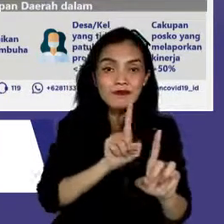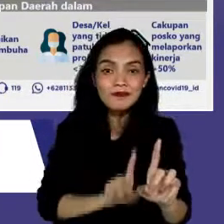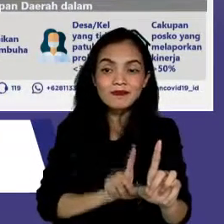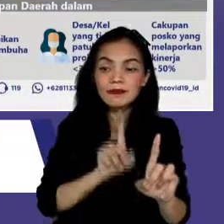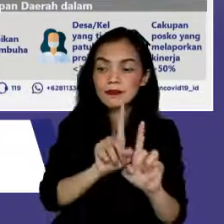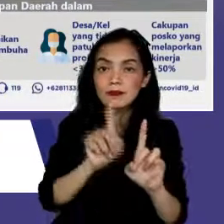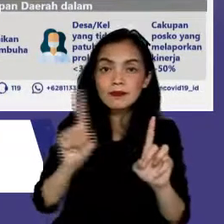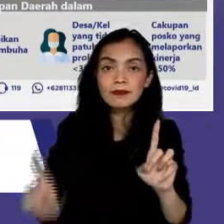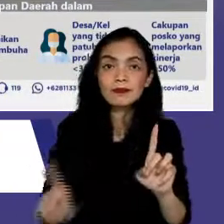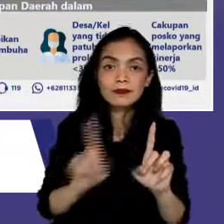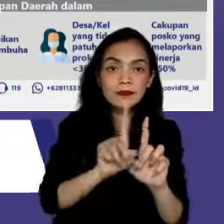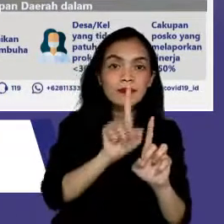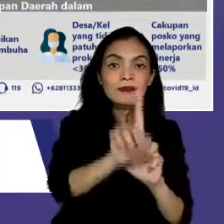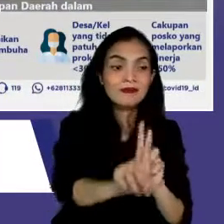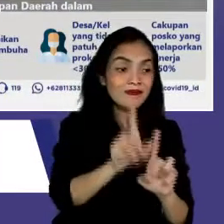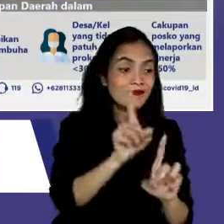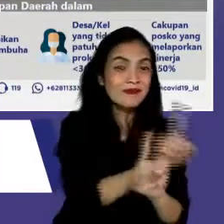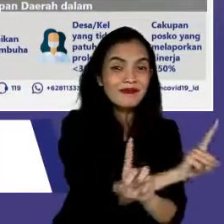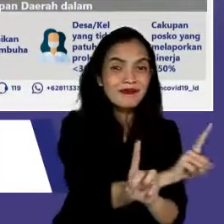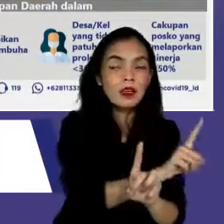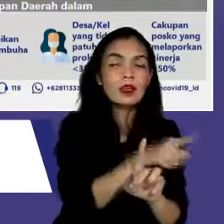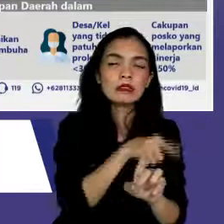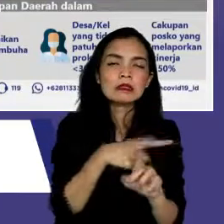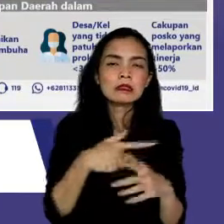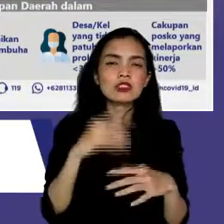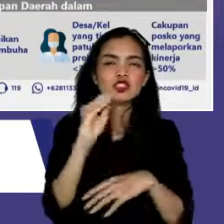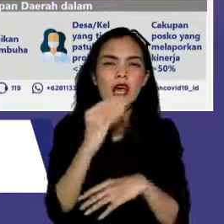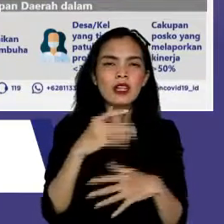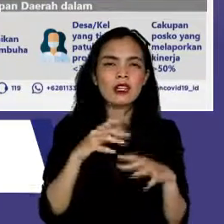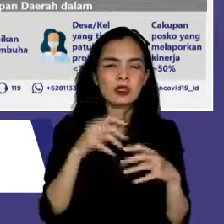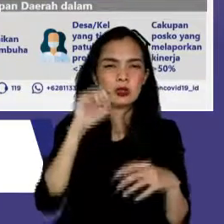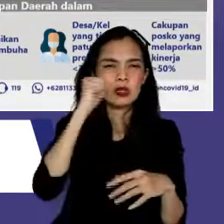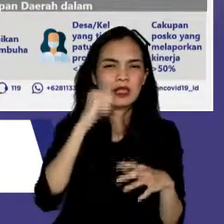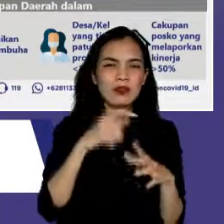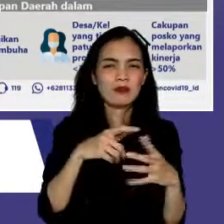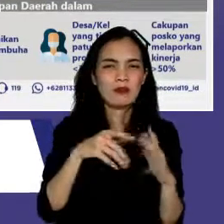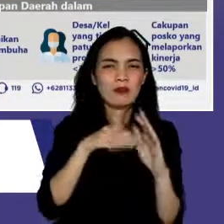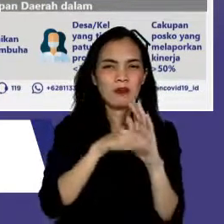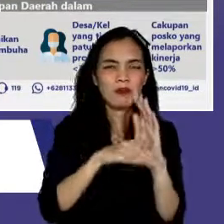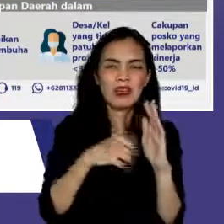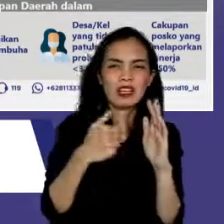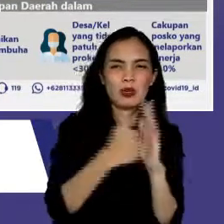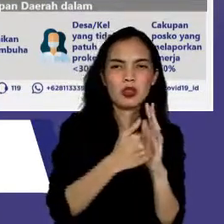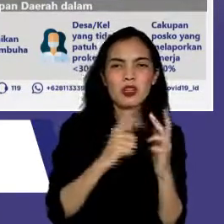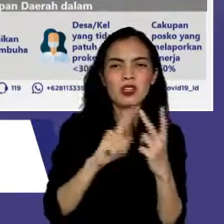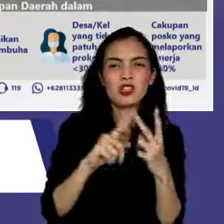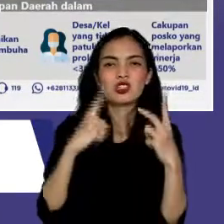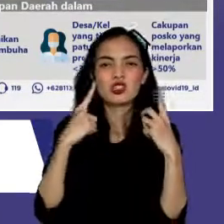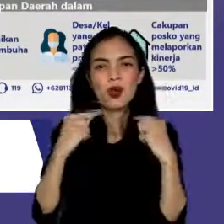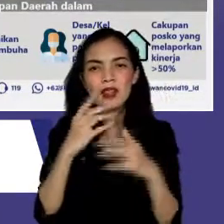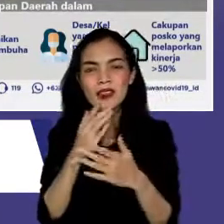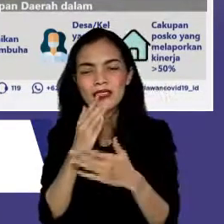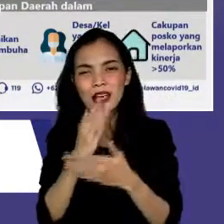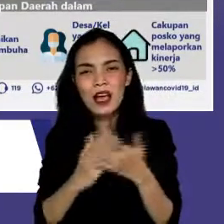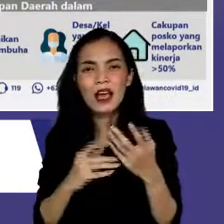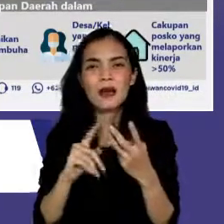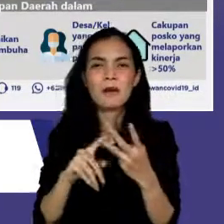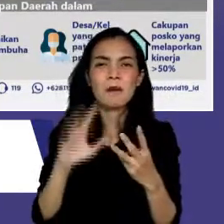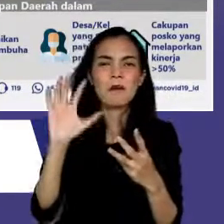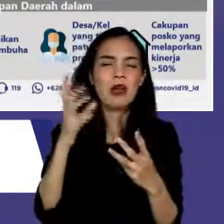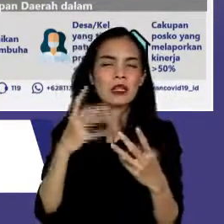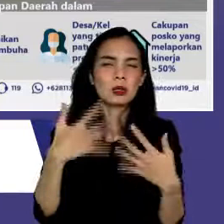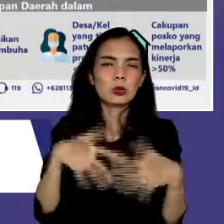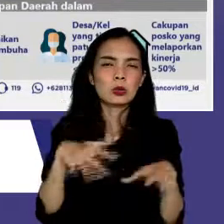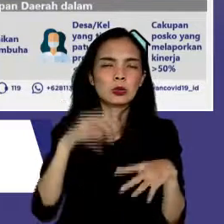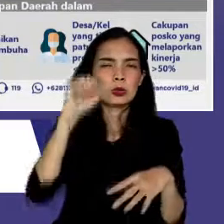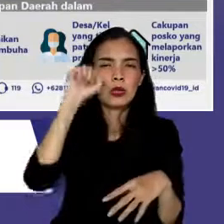masih menjadi kendala di banyak desa atau kelurahan di DKI Jakarta, Jawa Tengah, dan Banten. Tiga provinsi